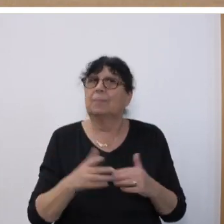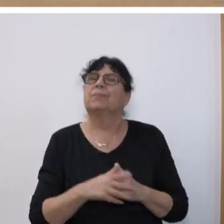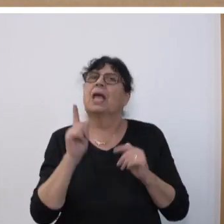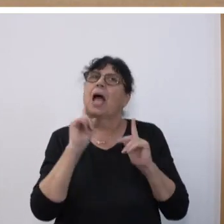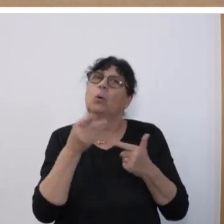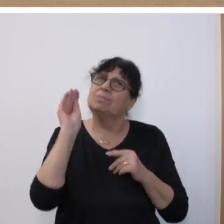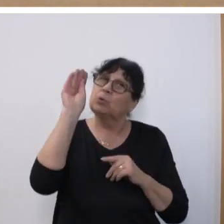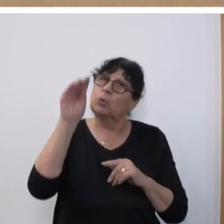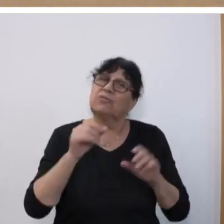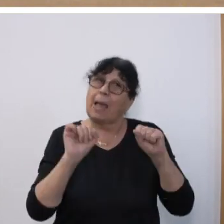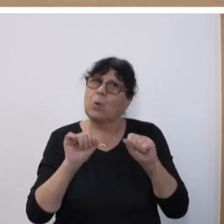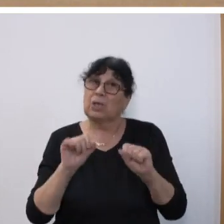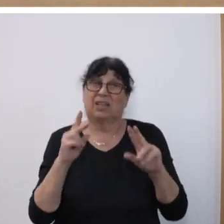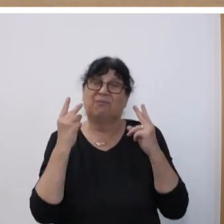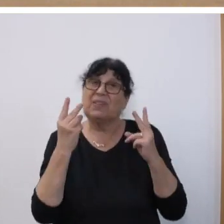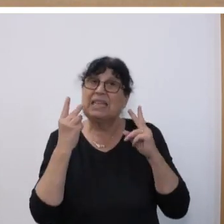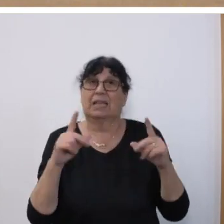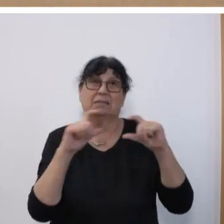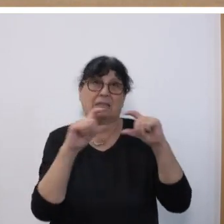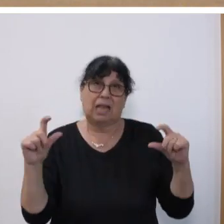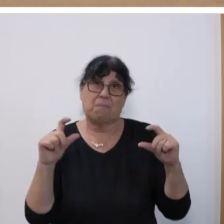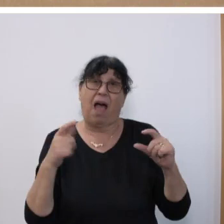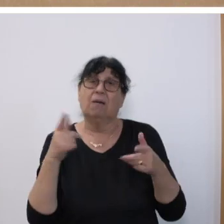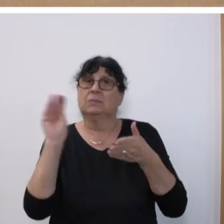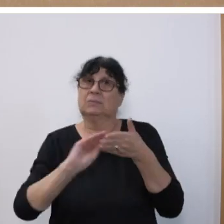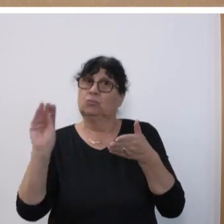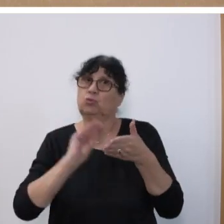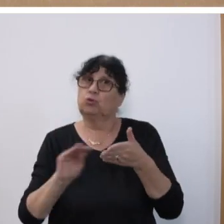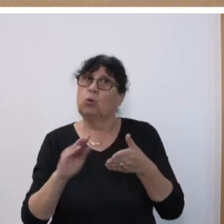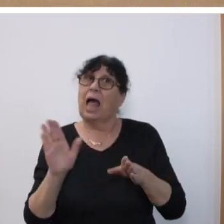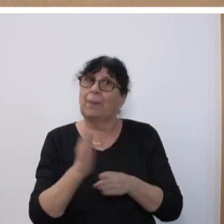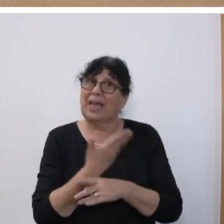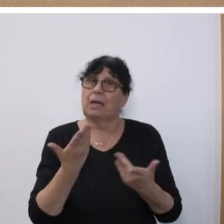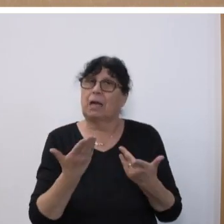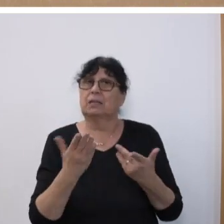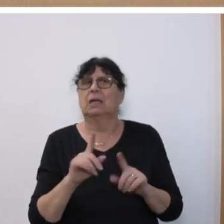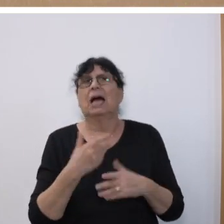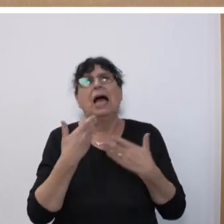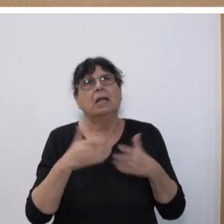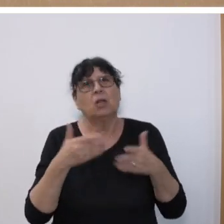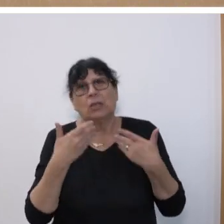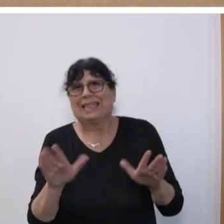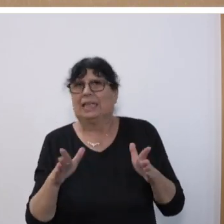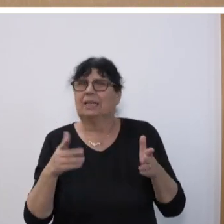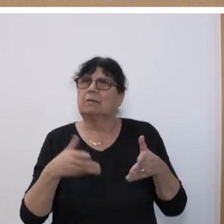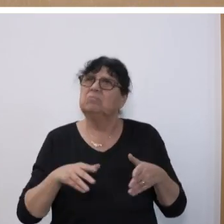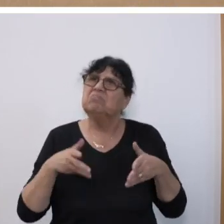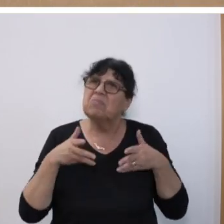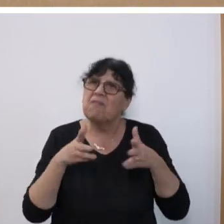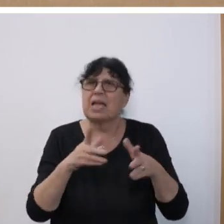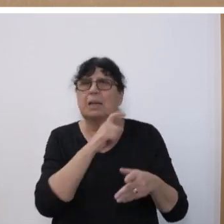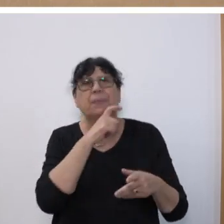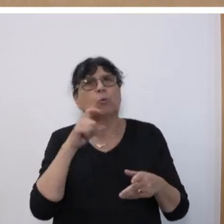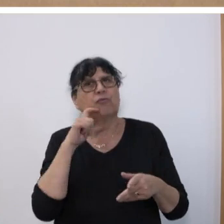wie ich finde, sehr wichtiges Thema, nämlich die Absolventinnen und Absolventen, die noch nicht den Weg in eine berufliche Ausbildung